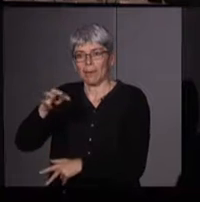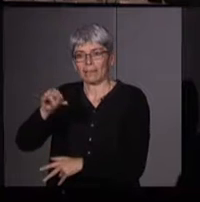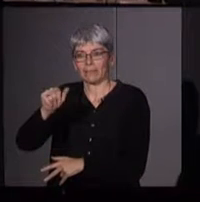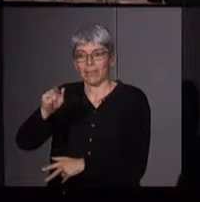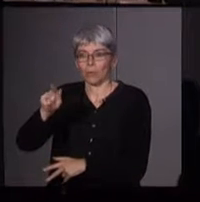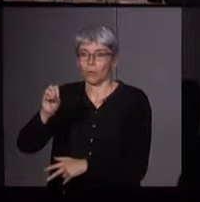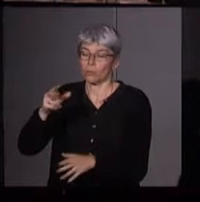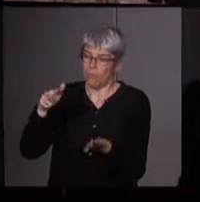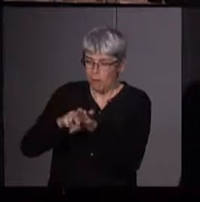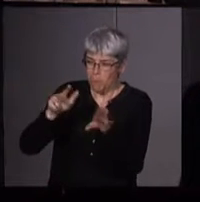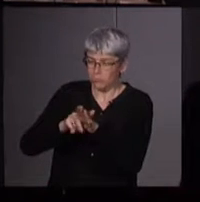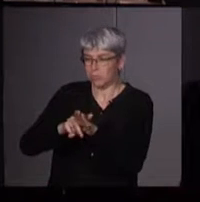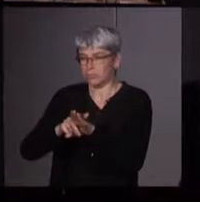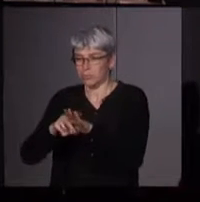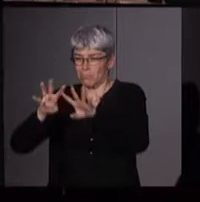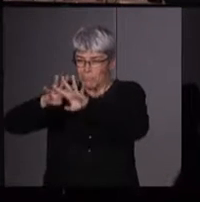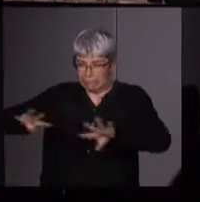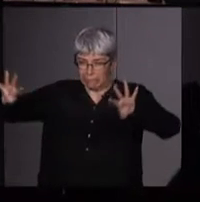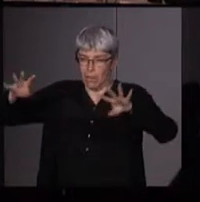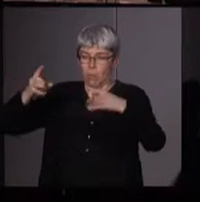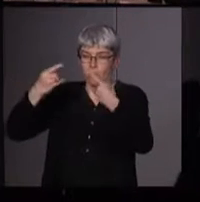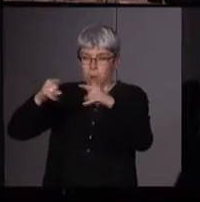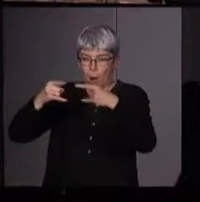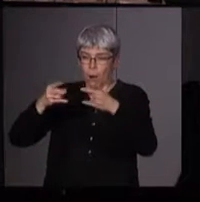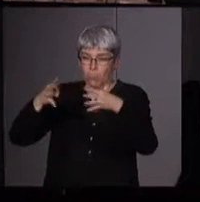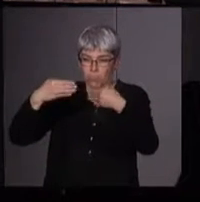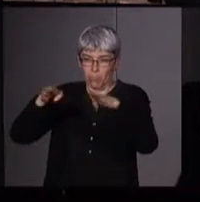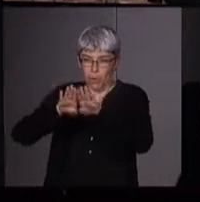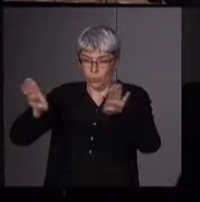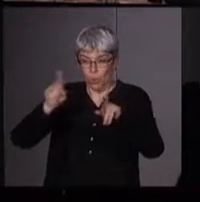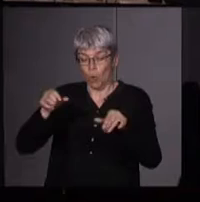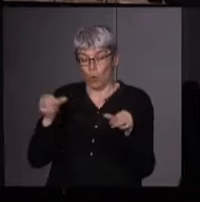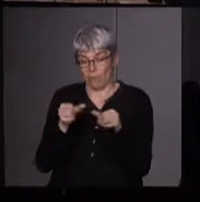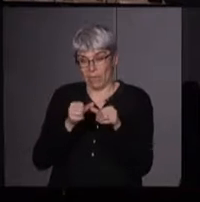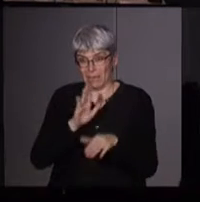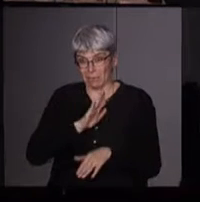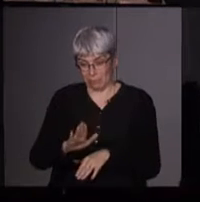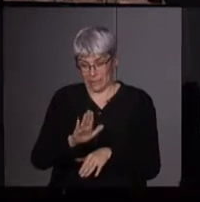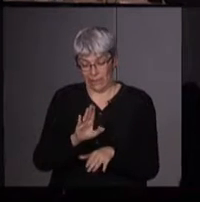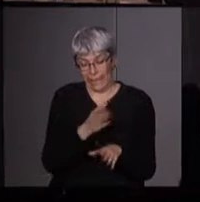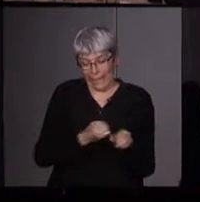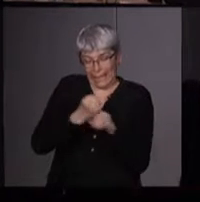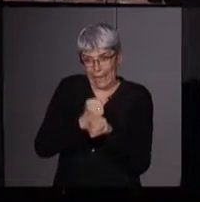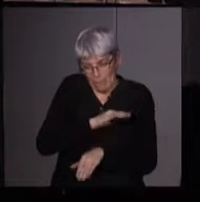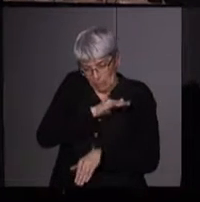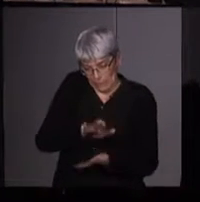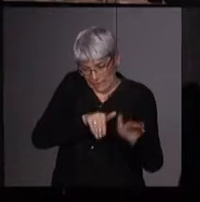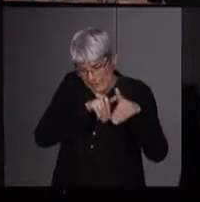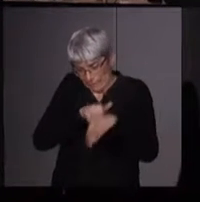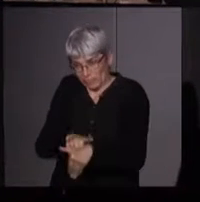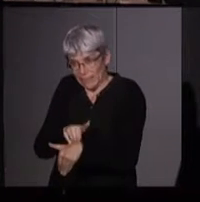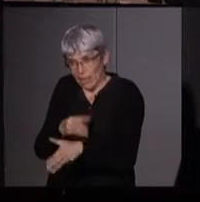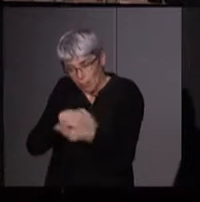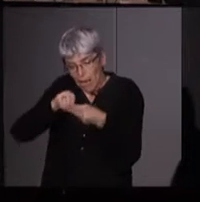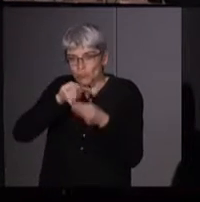même de s'attaquer aux portes et aux bâtiments mêmes, elles avaient érigé leur propre cimetière afin de compléter